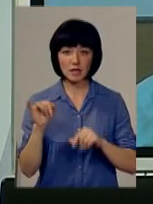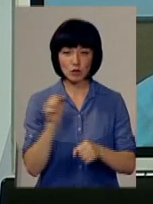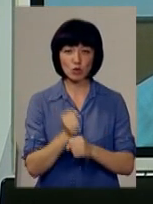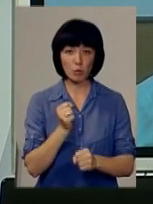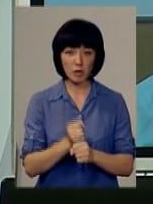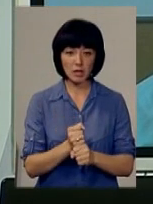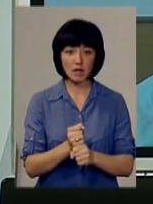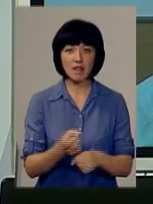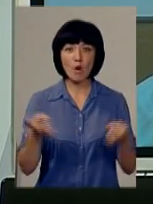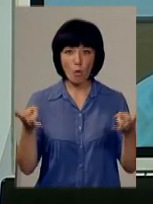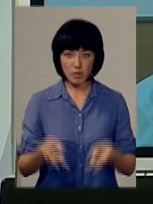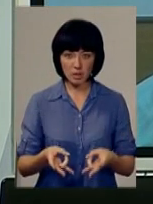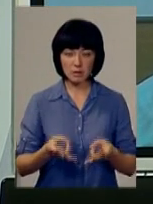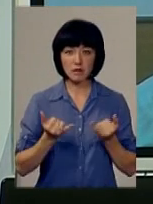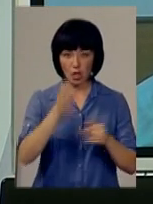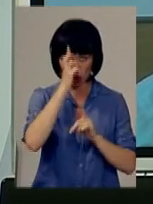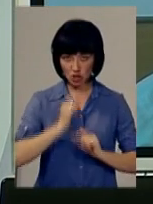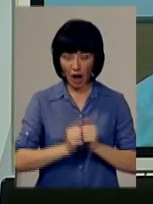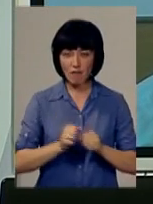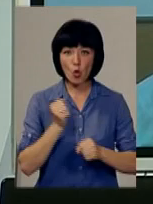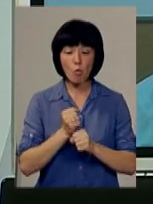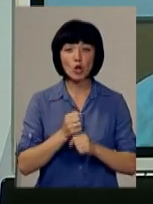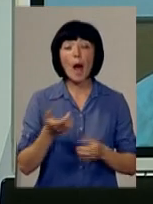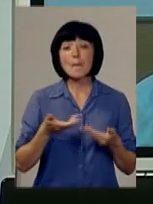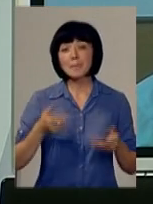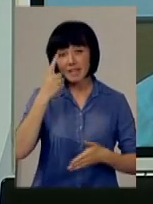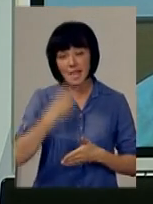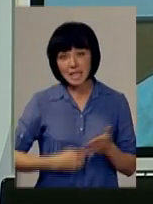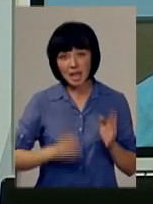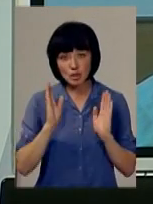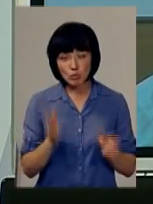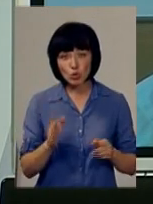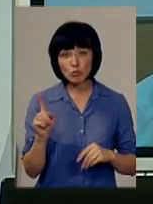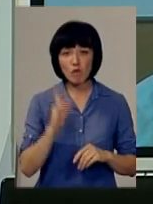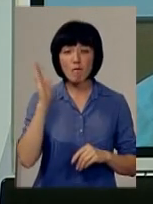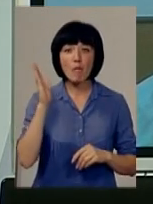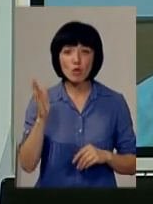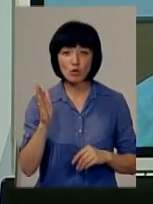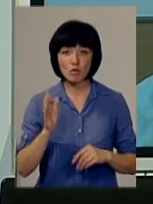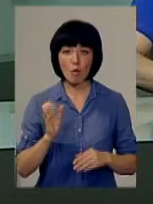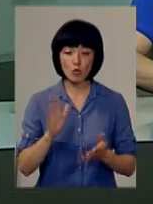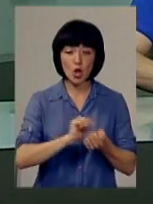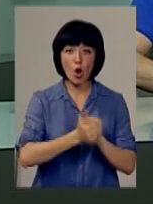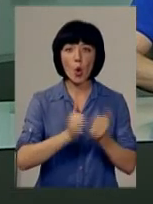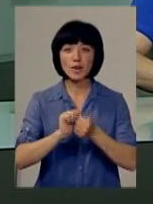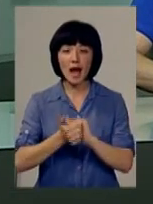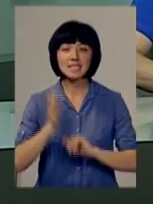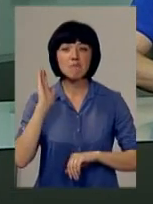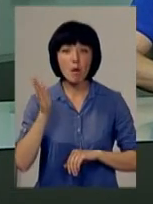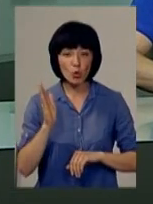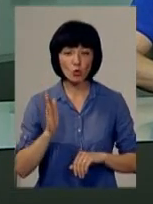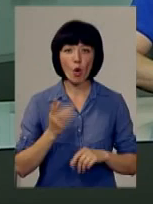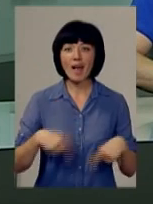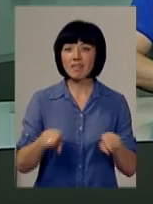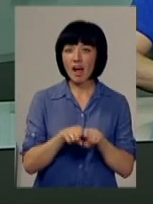і зробити ту необхідну для держави роботу. Будемо надіятися, що і в майбутньому, і буде ротація, і в майбутньому